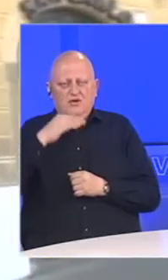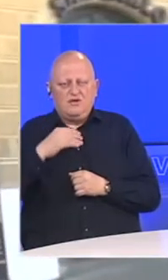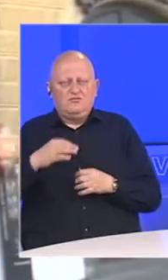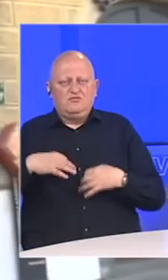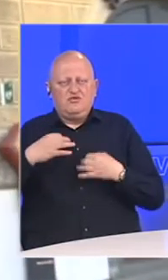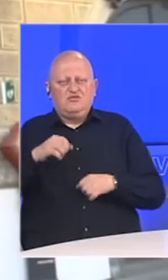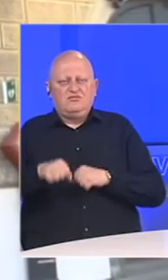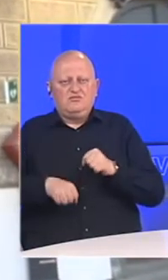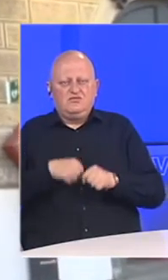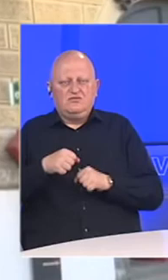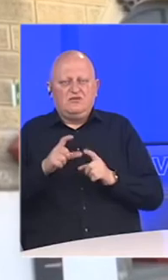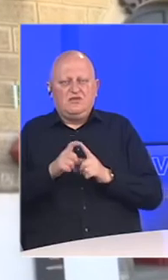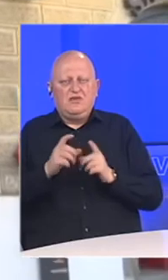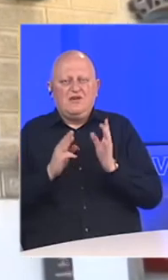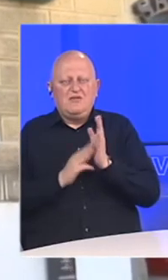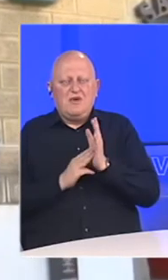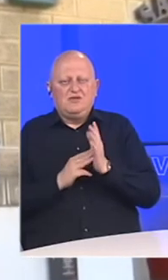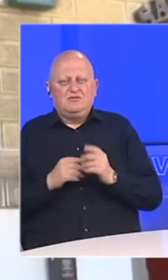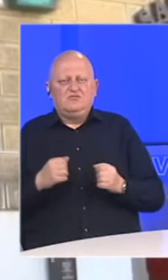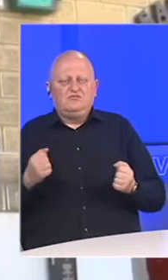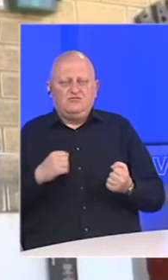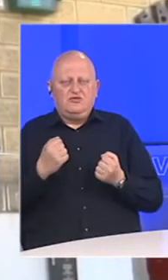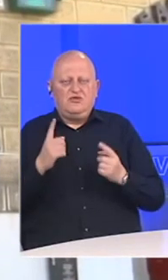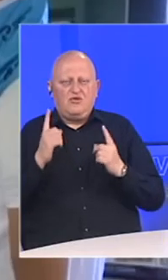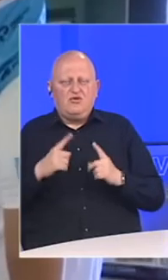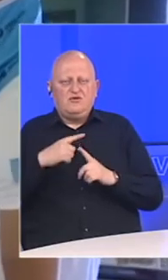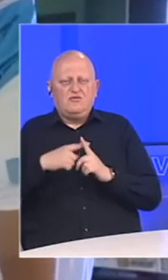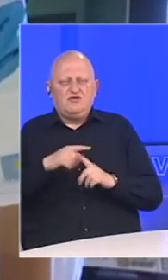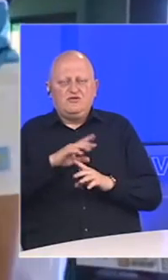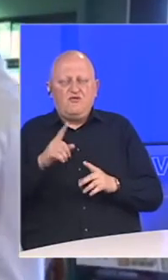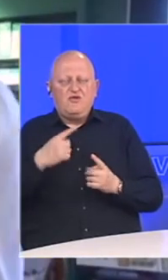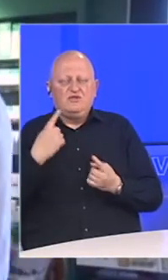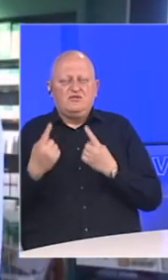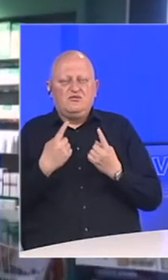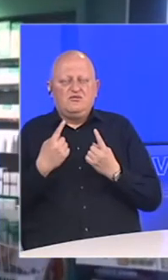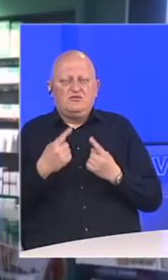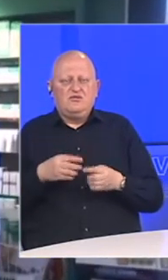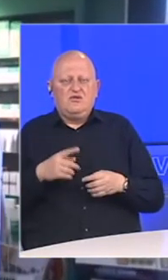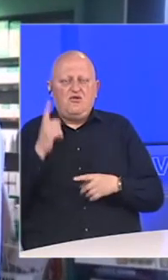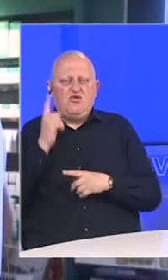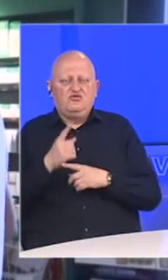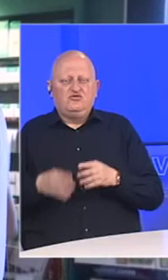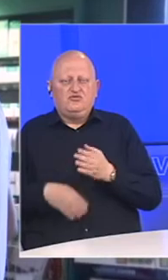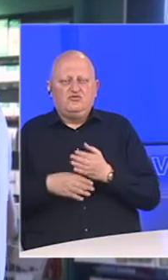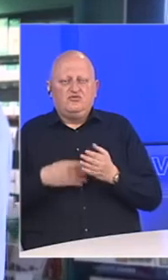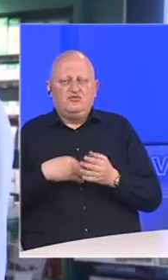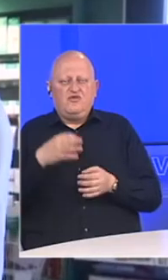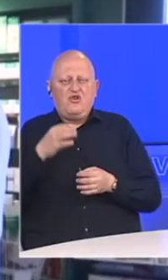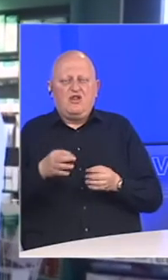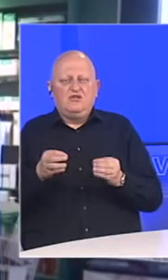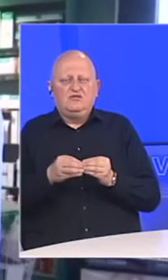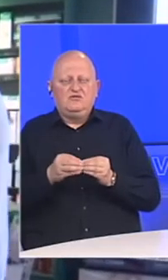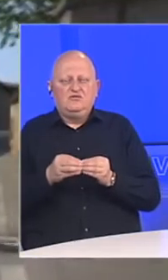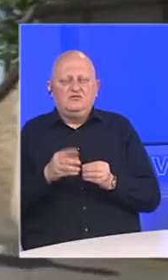profesionalni biciklista Davide Martinelli trudi da ostane pozitivan u cijeloj ovoj situaciji, odlučivši se pomagati svojoj lokalnoj